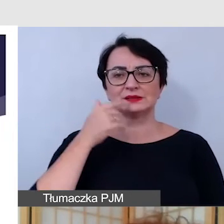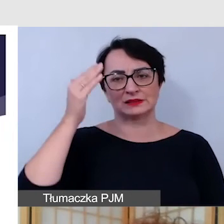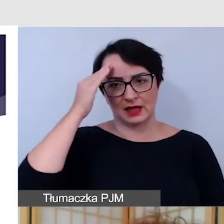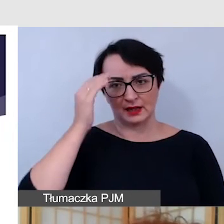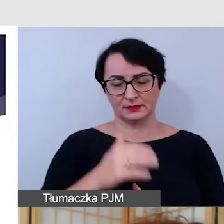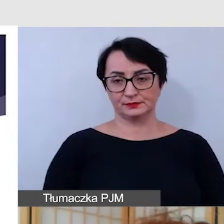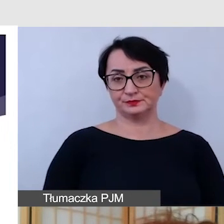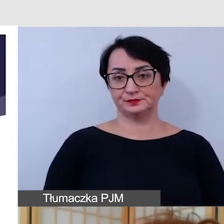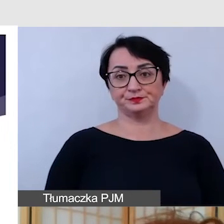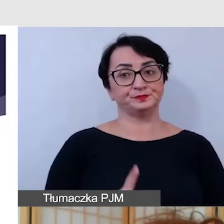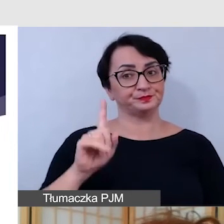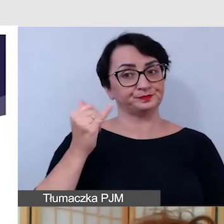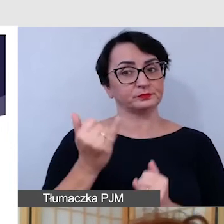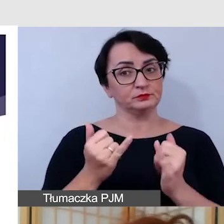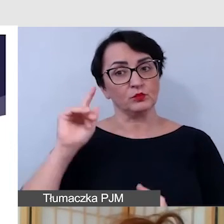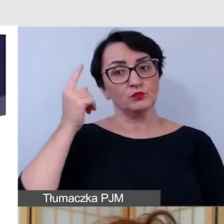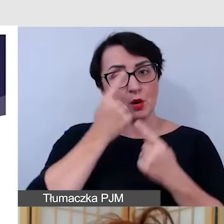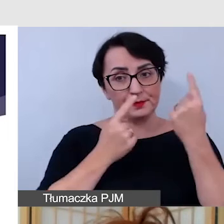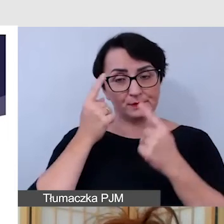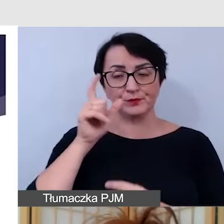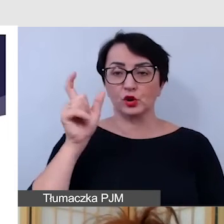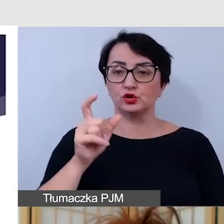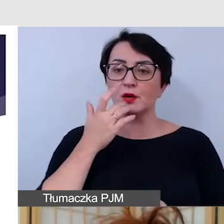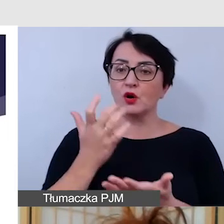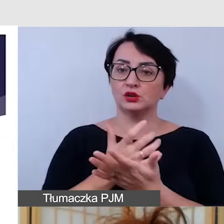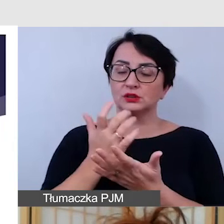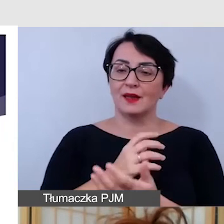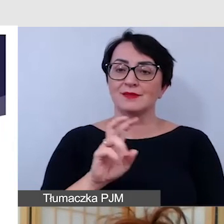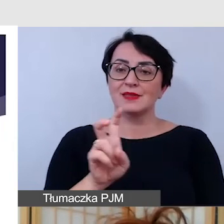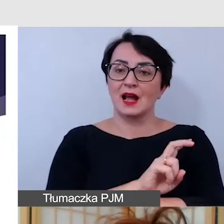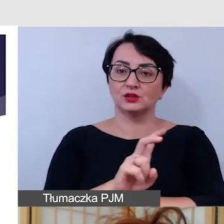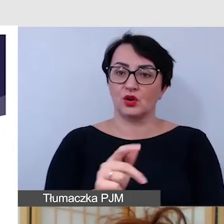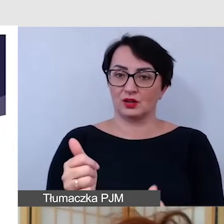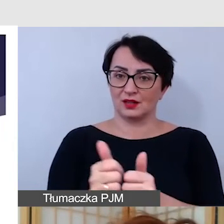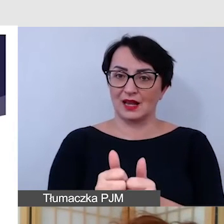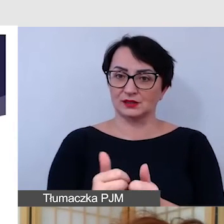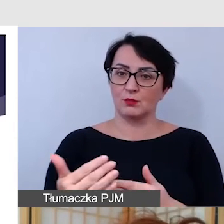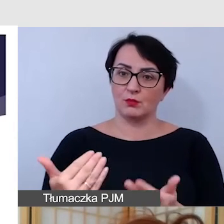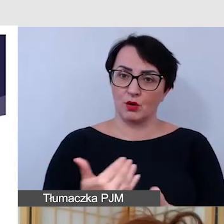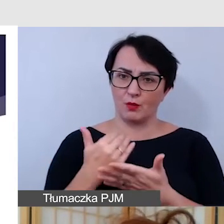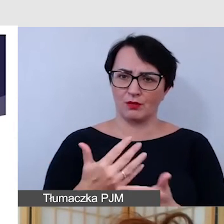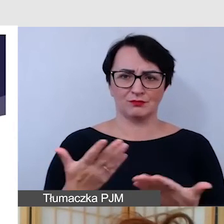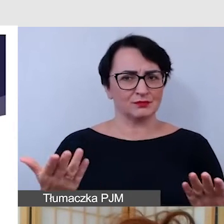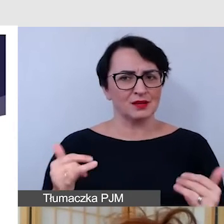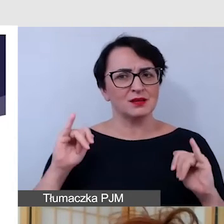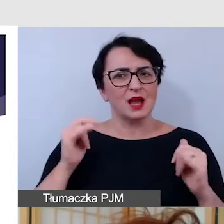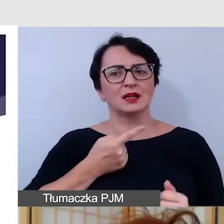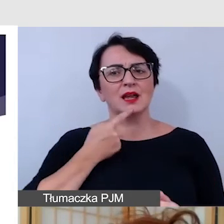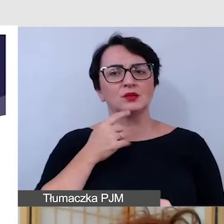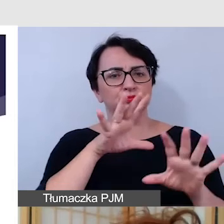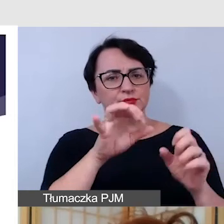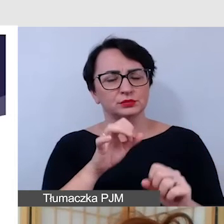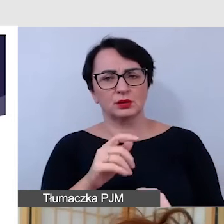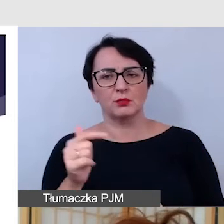A jeżeli pomyślimy teraz o osobie, która korzysta z technologii asystujących, to w jakim języku ma odczytać w